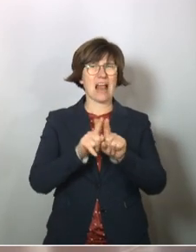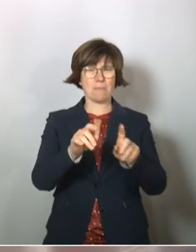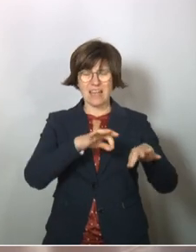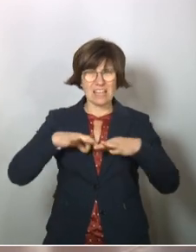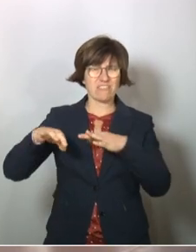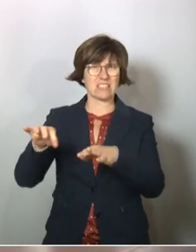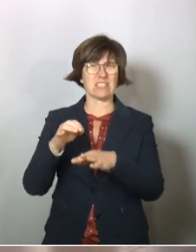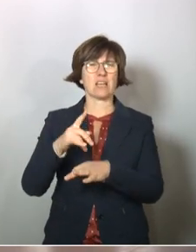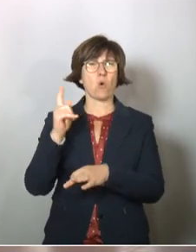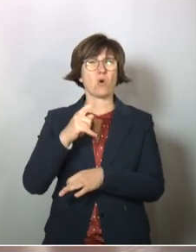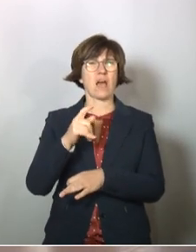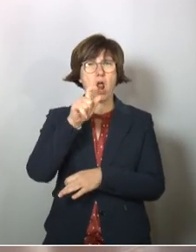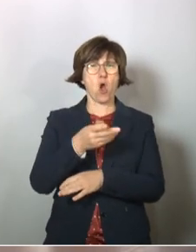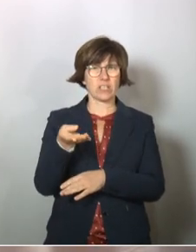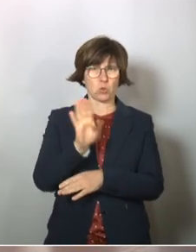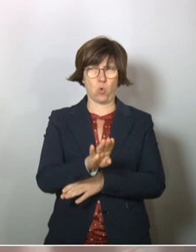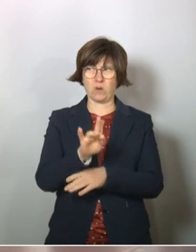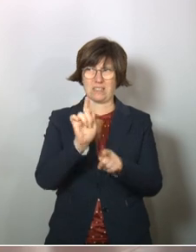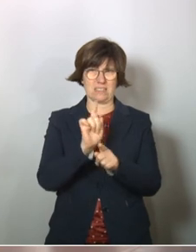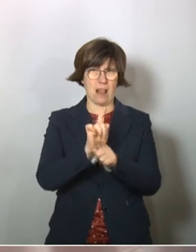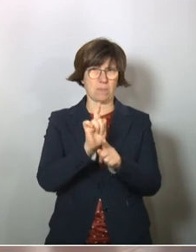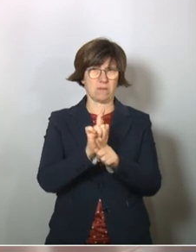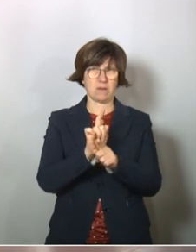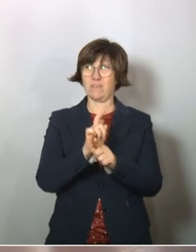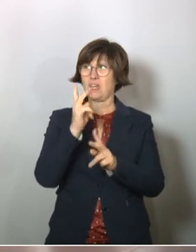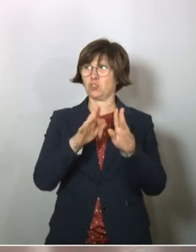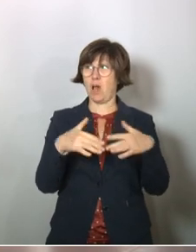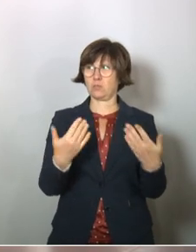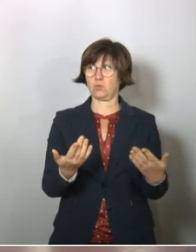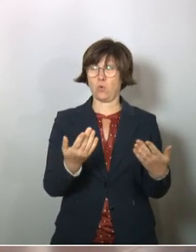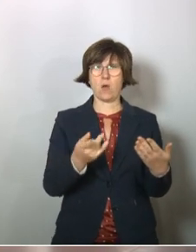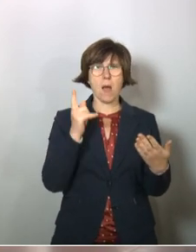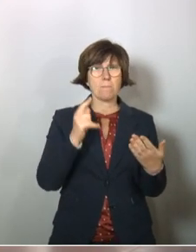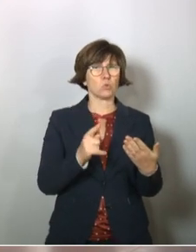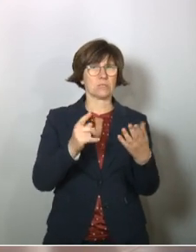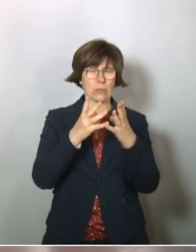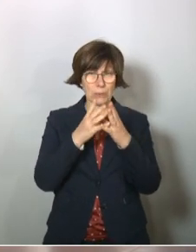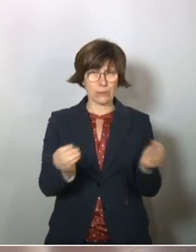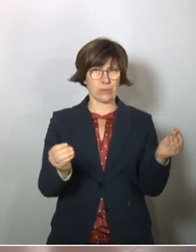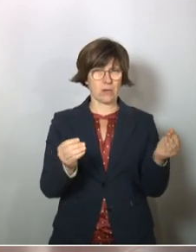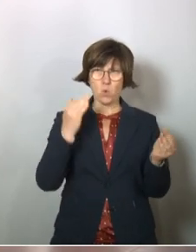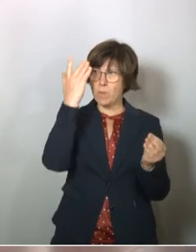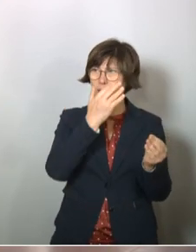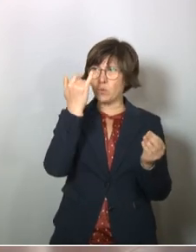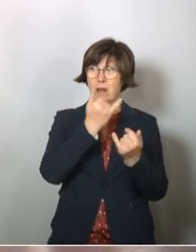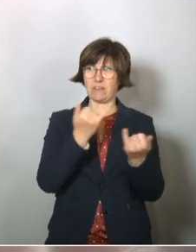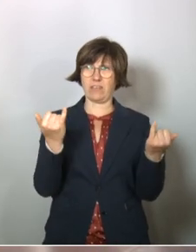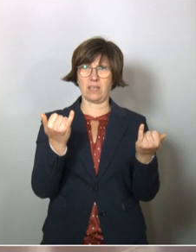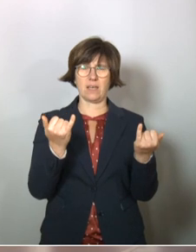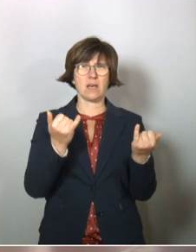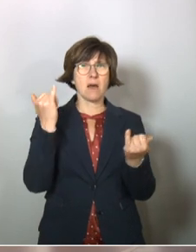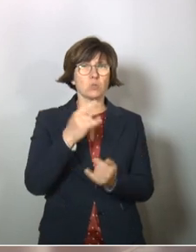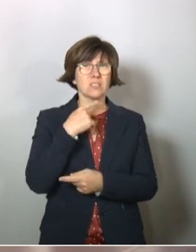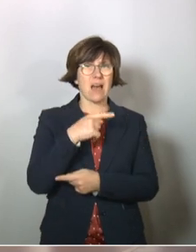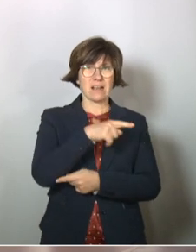und vor allen Dingen der Tod von Menschen. Nicht genauso nicht, aber ist auch ein Schaden. Genau das muss abgewogen werden, bevor man dann sagen kann, ich gehe